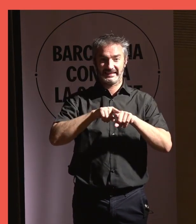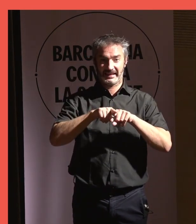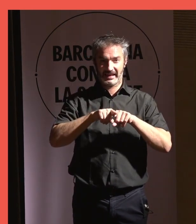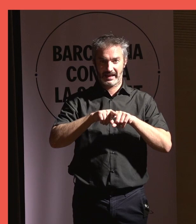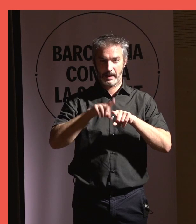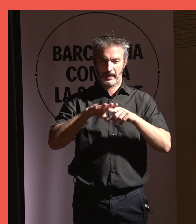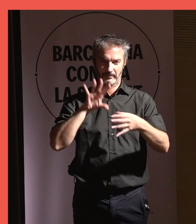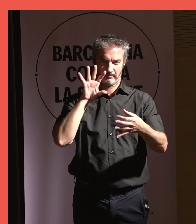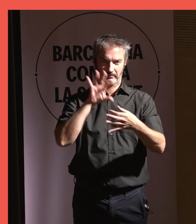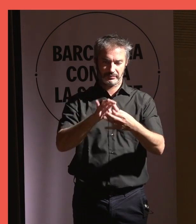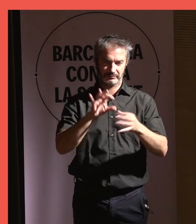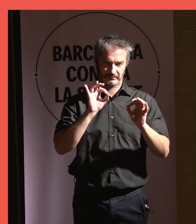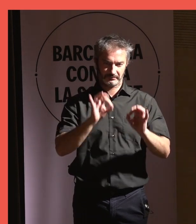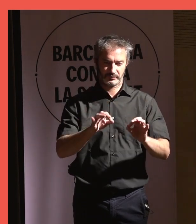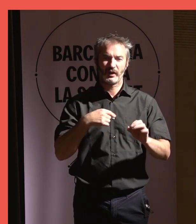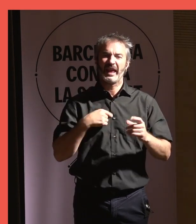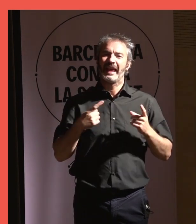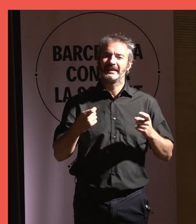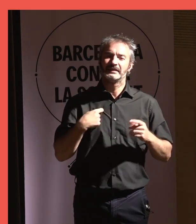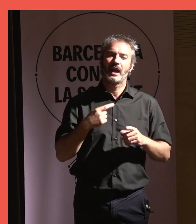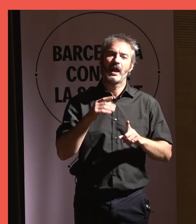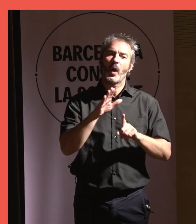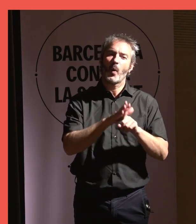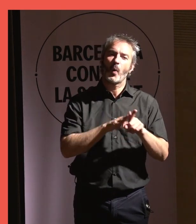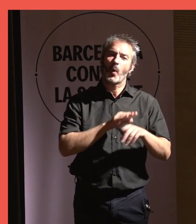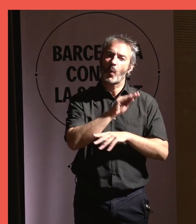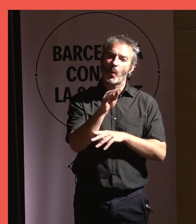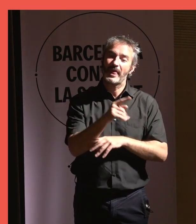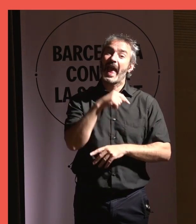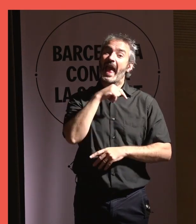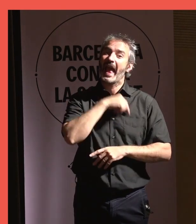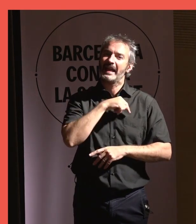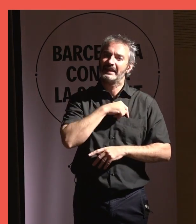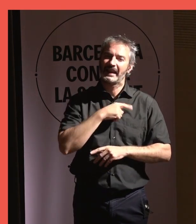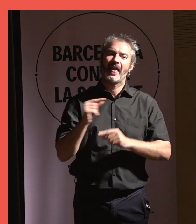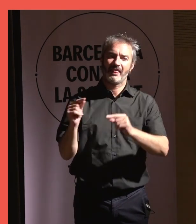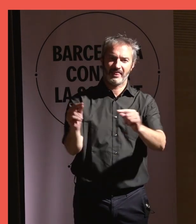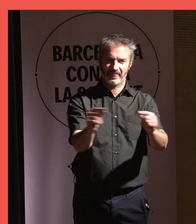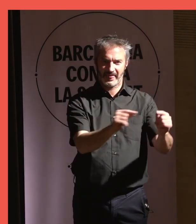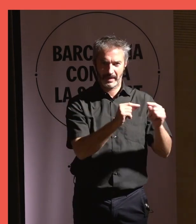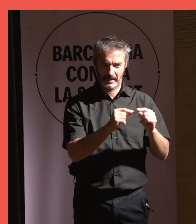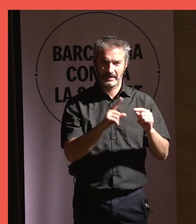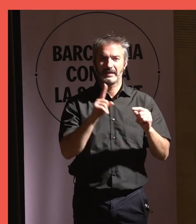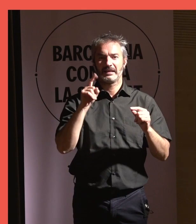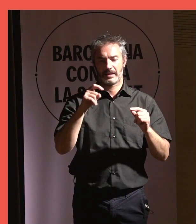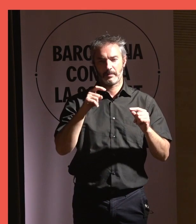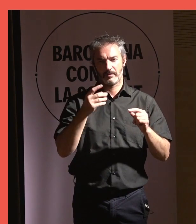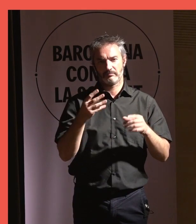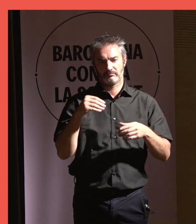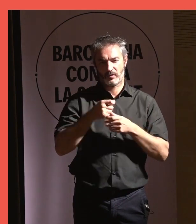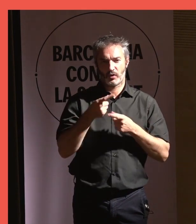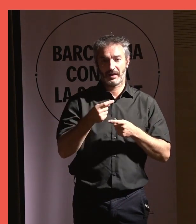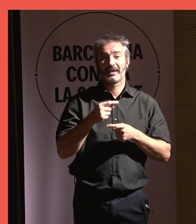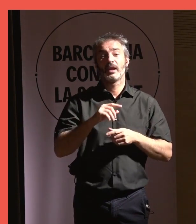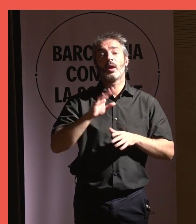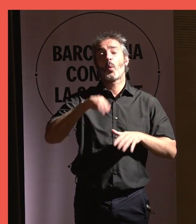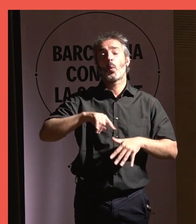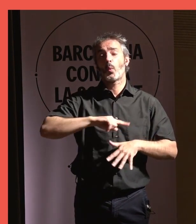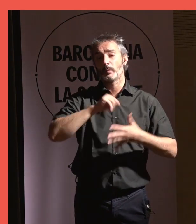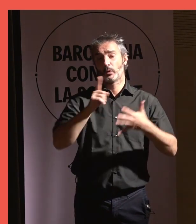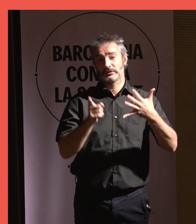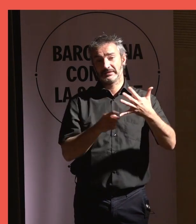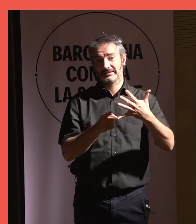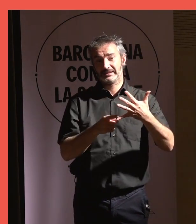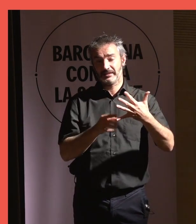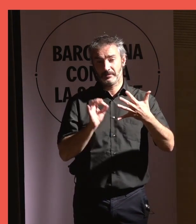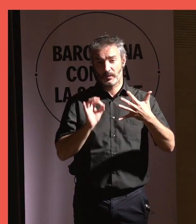relació amb tot això. Necessitem cuidar el vessant ètic en debat i també en educació. I finalment el punt 5 que